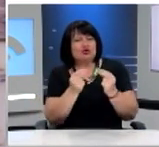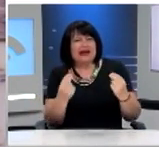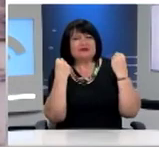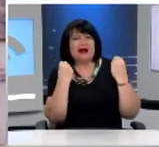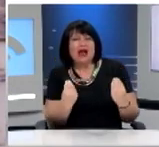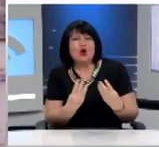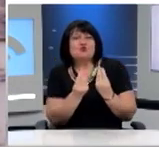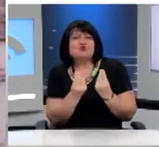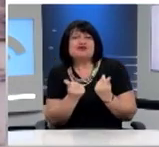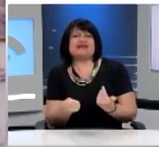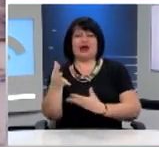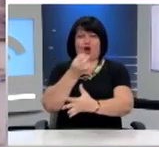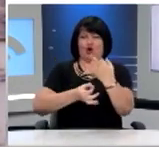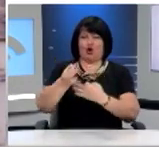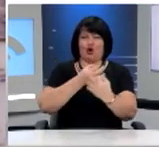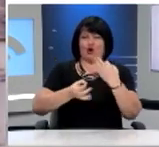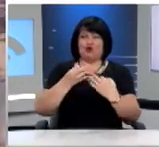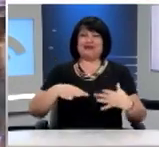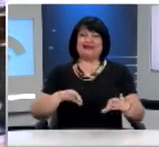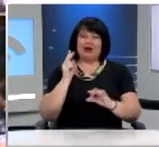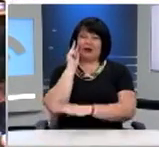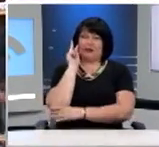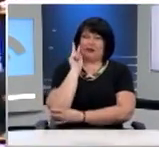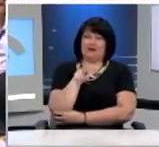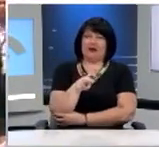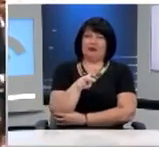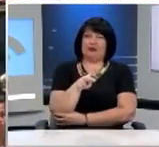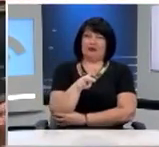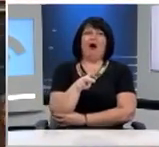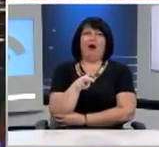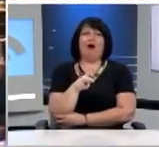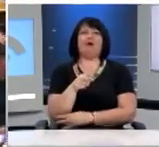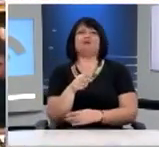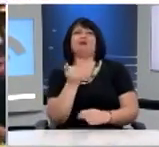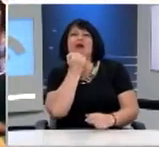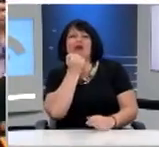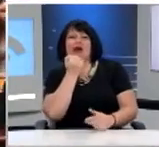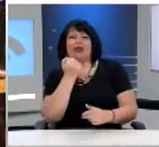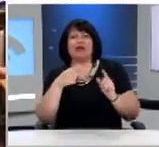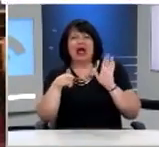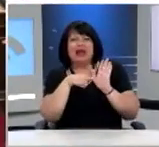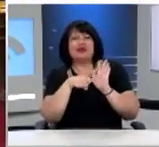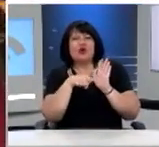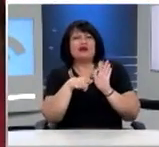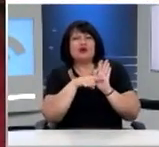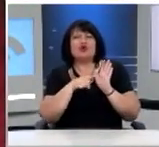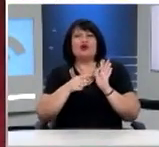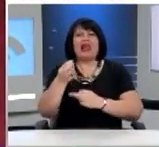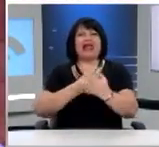ο οποίος ενώ στην αρχή διαπιστώνει κακώς κείμενα, έχει συγκεκριμένες προτάσεις